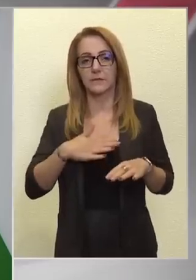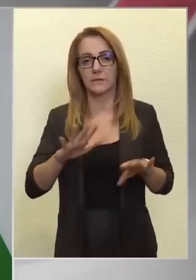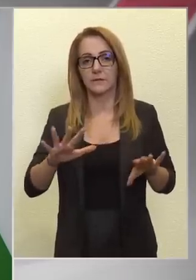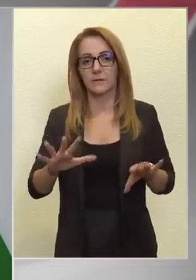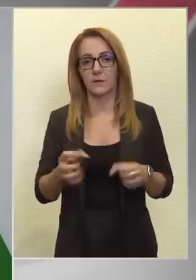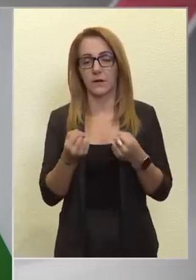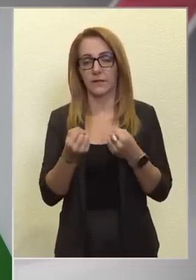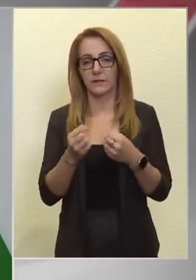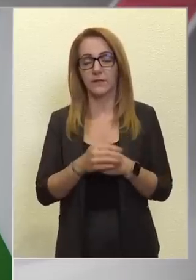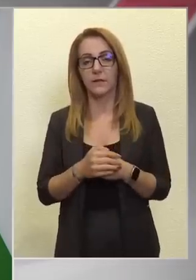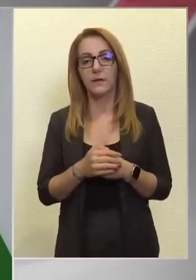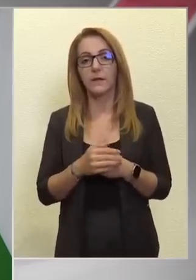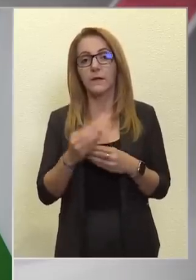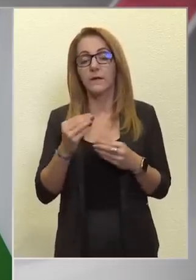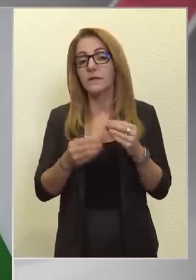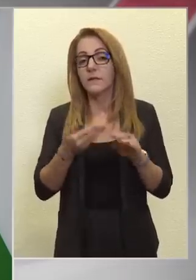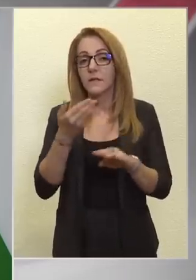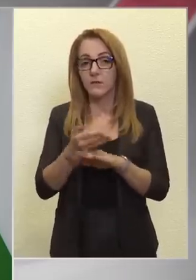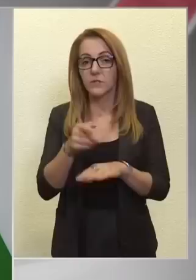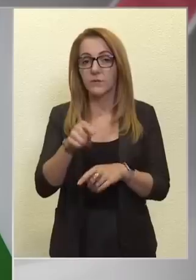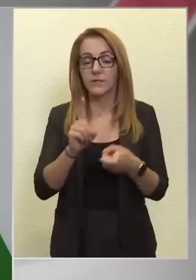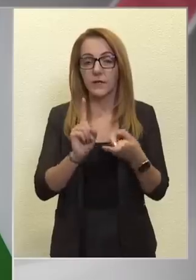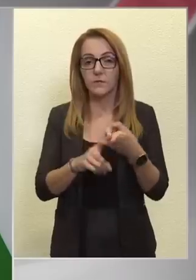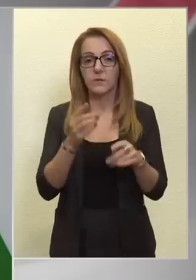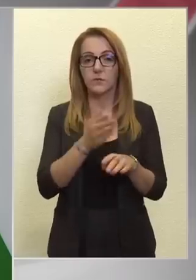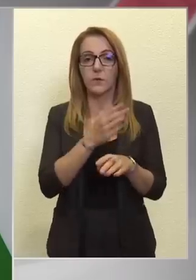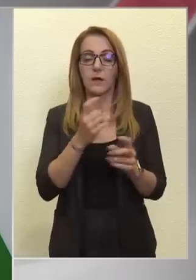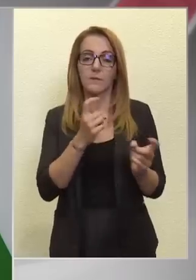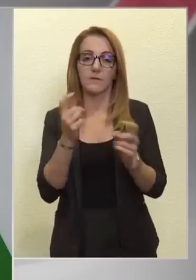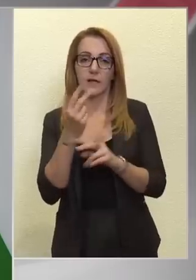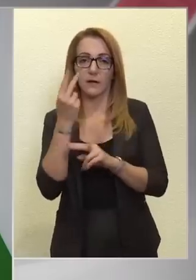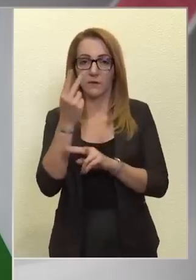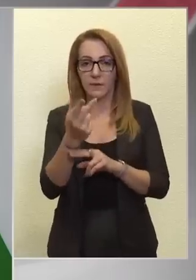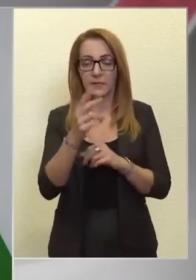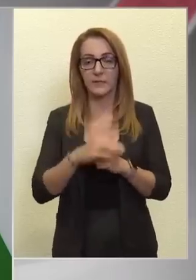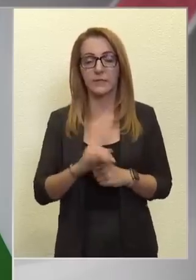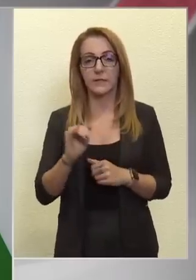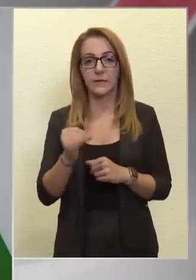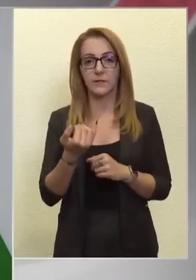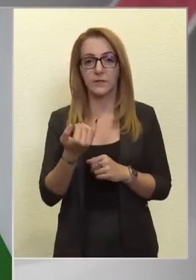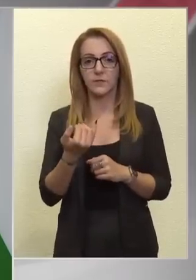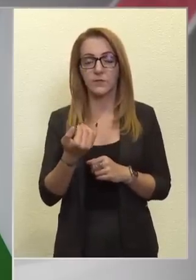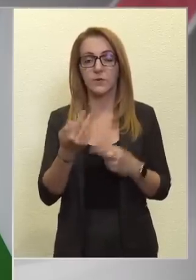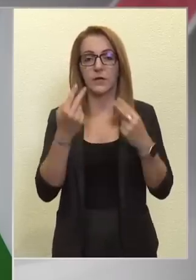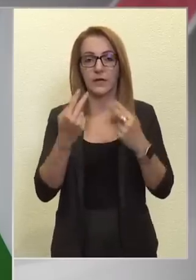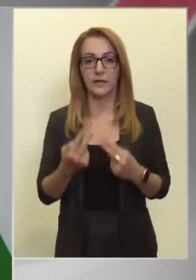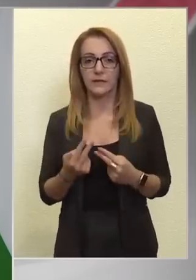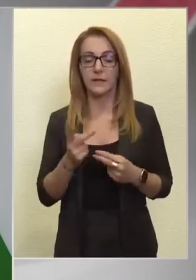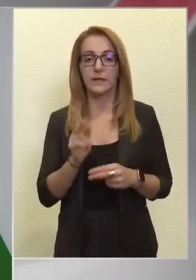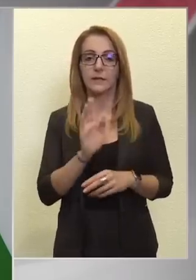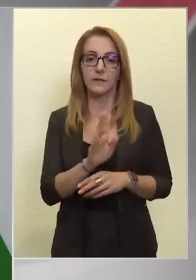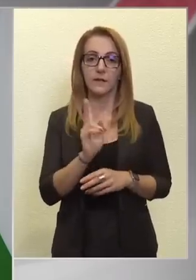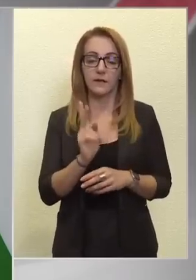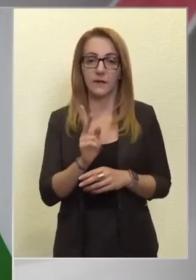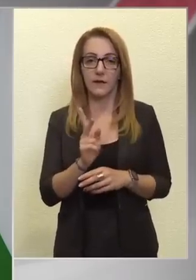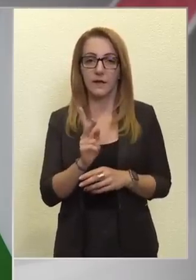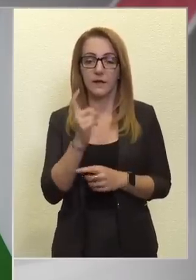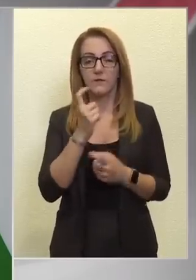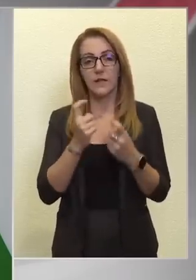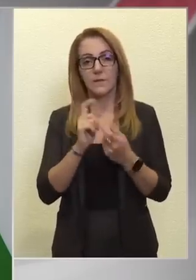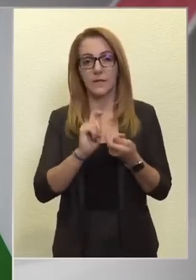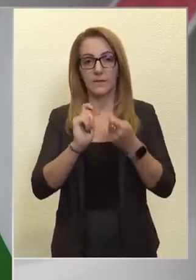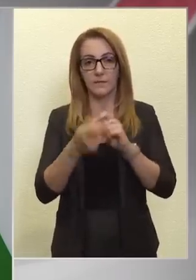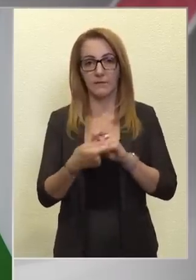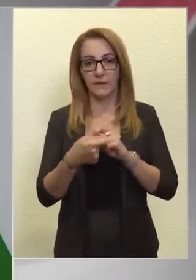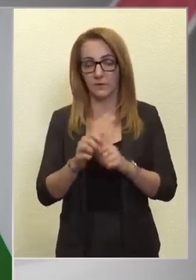javaslom az ezzel kapcsolatos korábbi vitákat áttekinteni, és értékelni, hogy kinek kell a véleményét